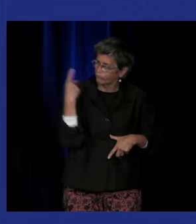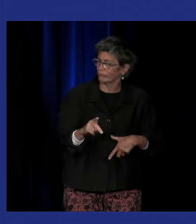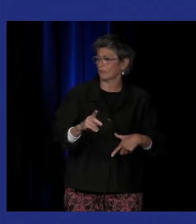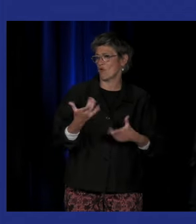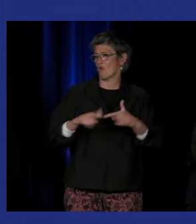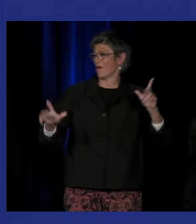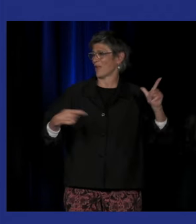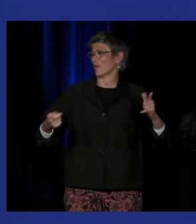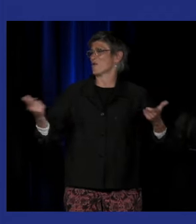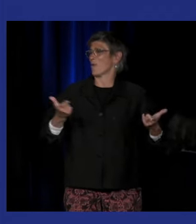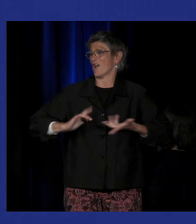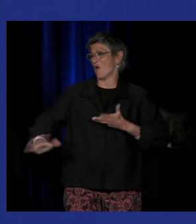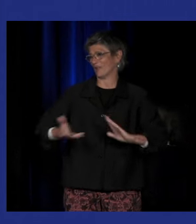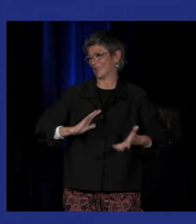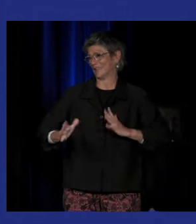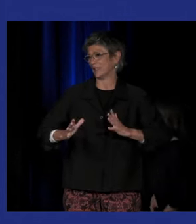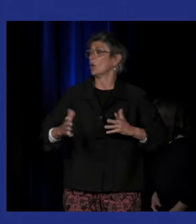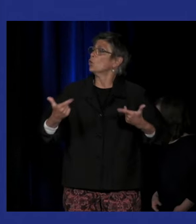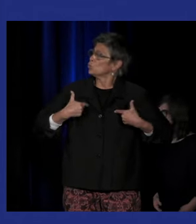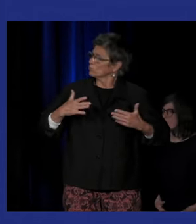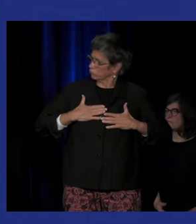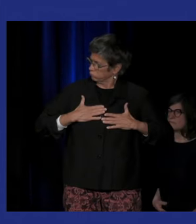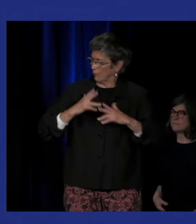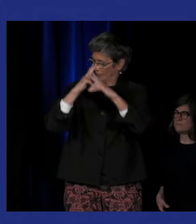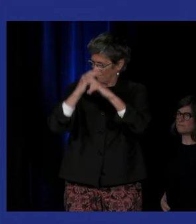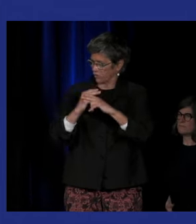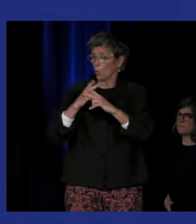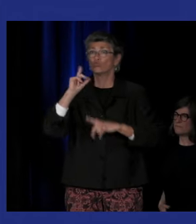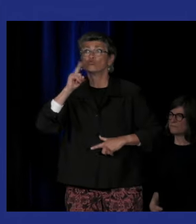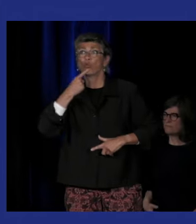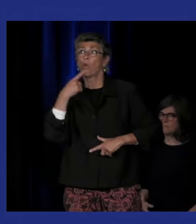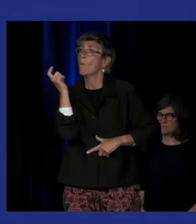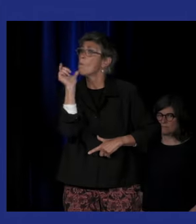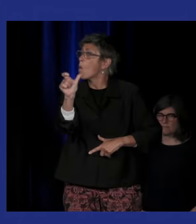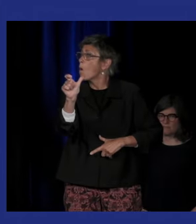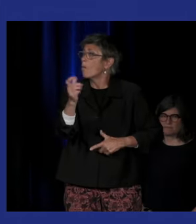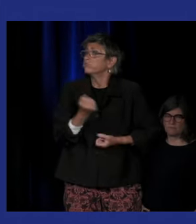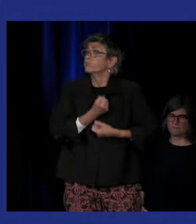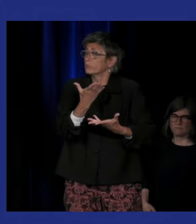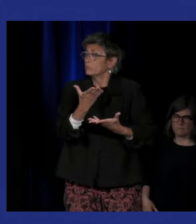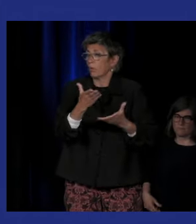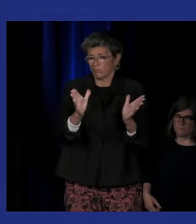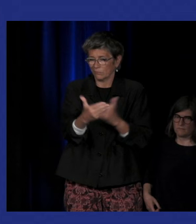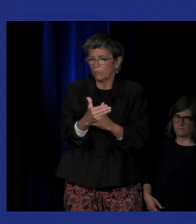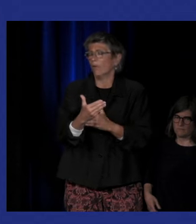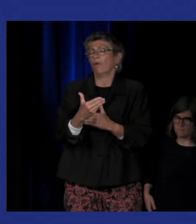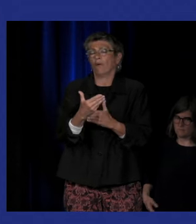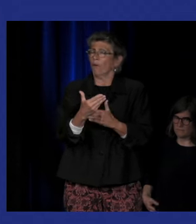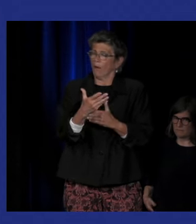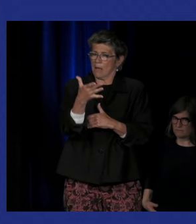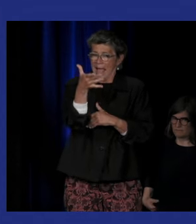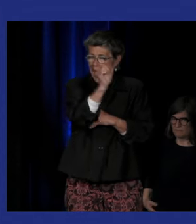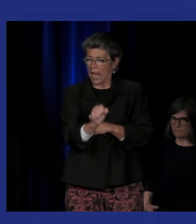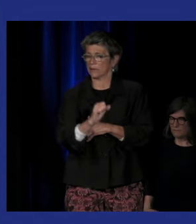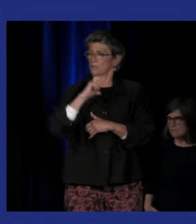naturelle, qui est la langue des signes. Donc, quand on parle des sourds, sauf l'utilisation de le S minuscule, nous,